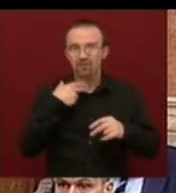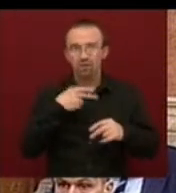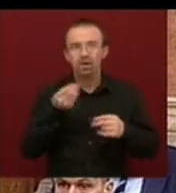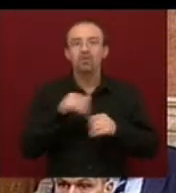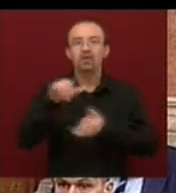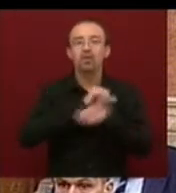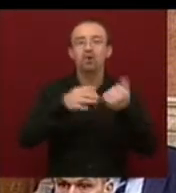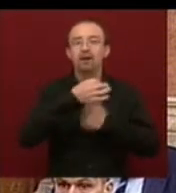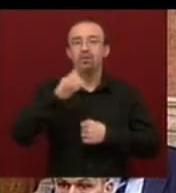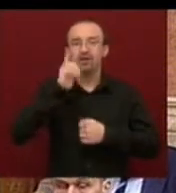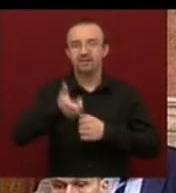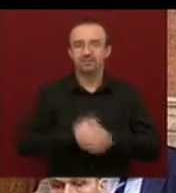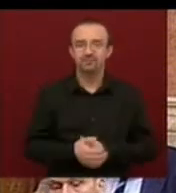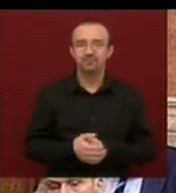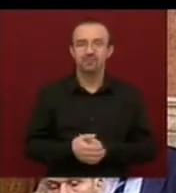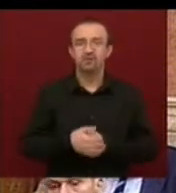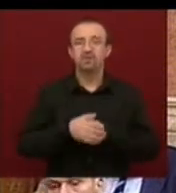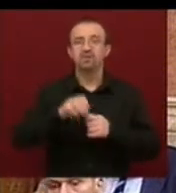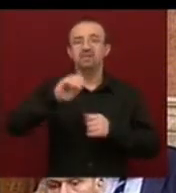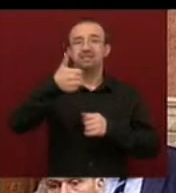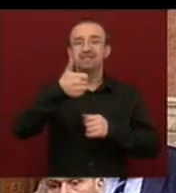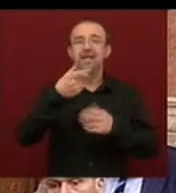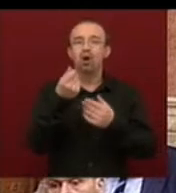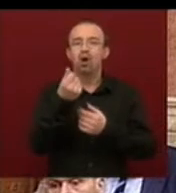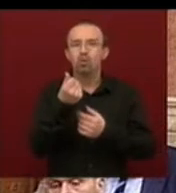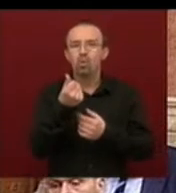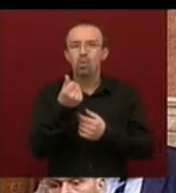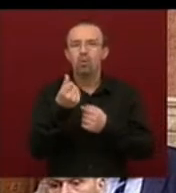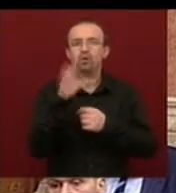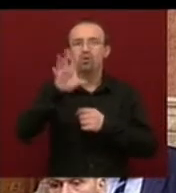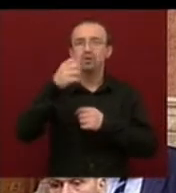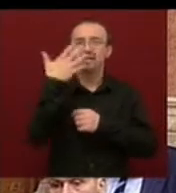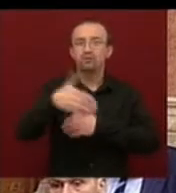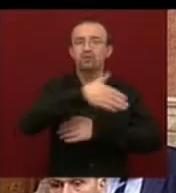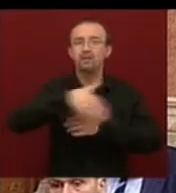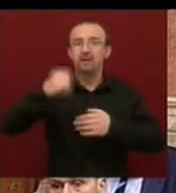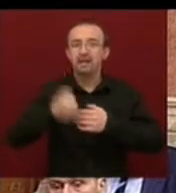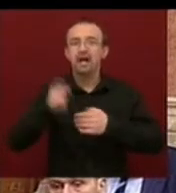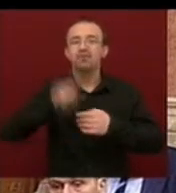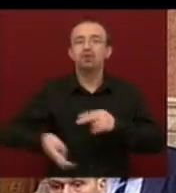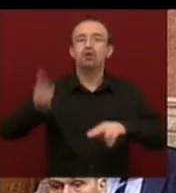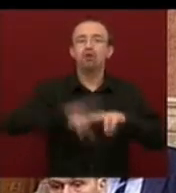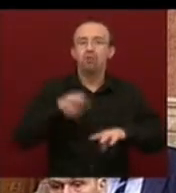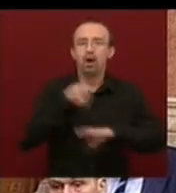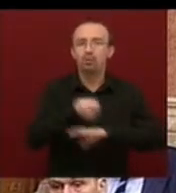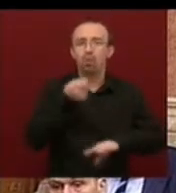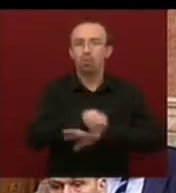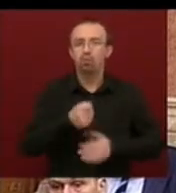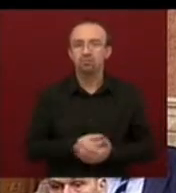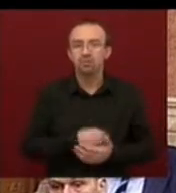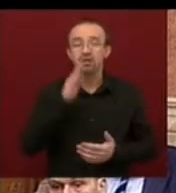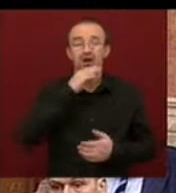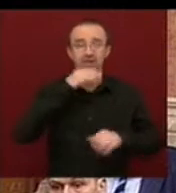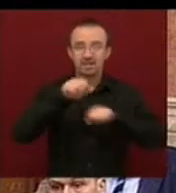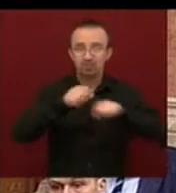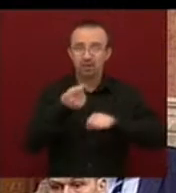ami januártól jön majd. 11 adónemben 550 milliárd forinttal több adót kell fizetni. A Fidesz